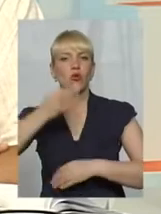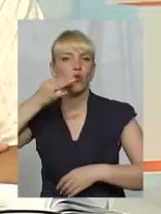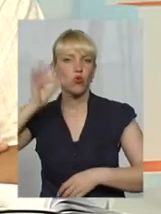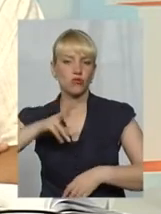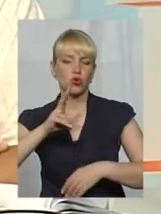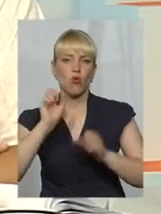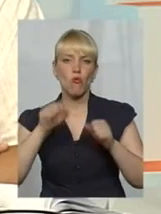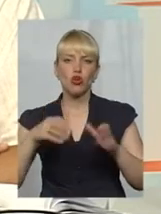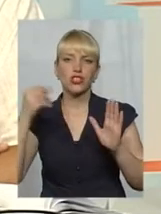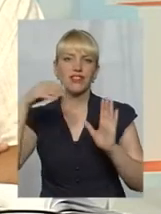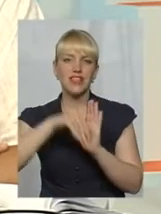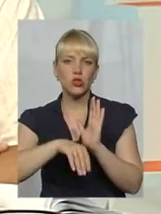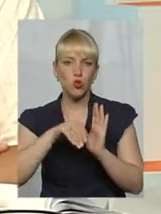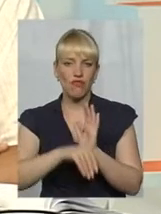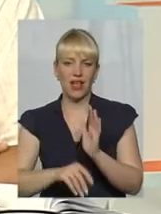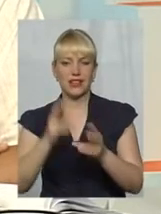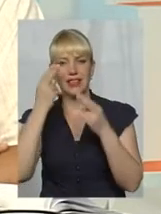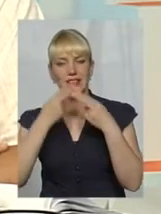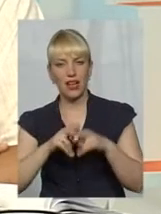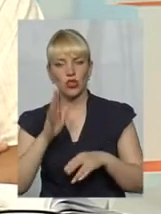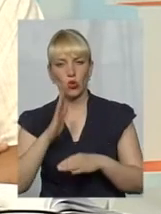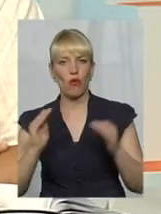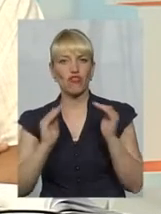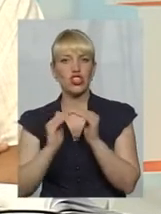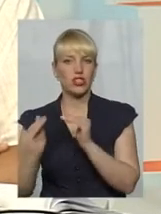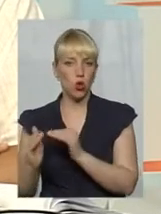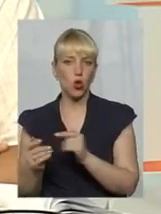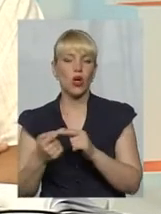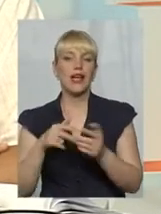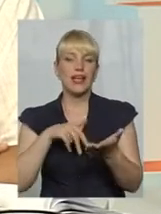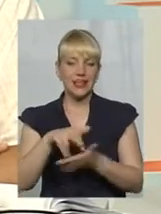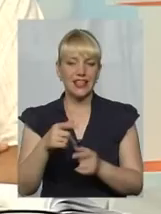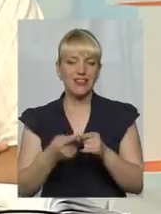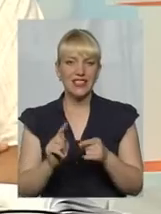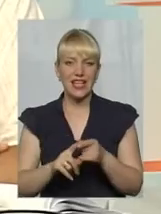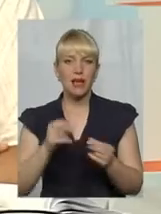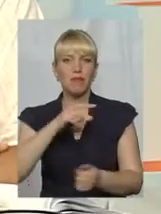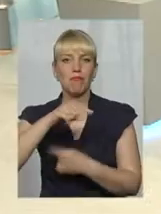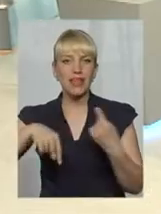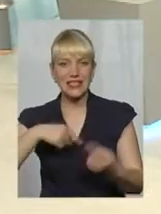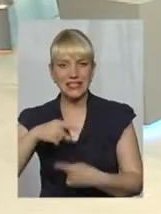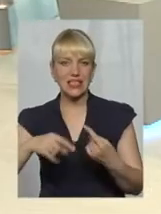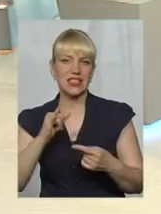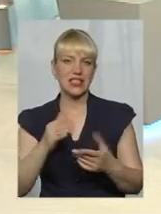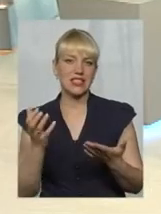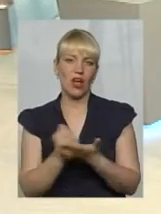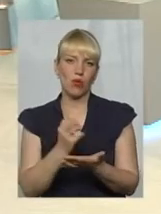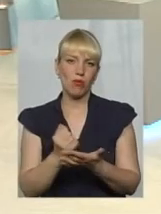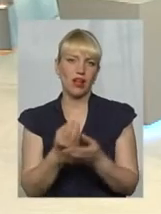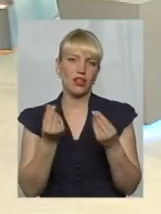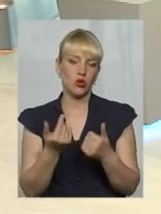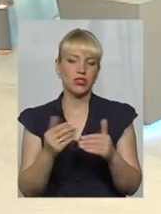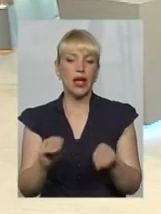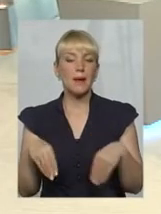інвестувати в техніку і в житло, йти до цього бізнесу, заробляти гроші, приносити задоволення